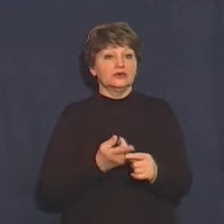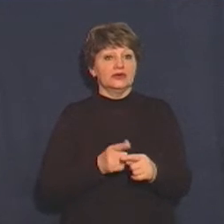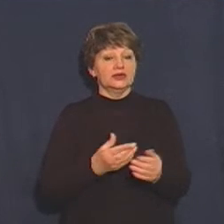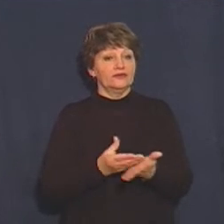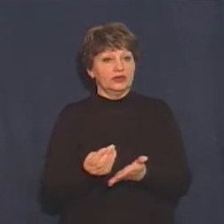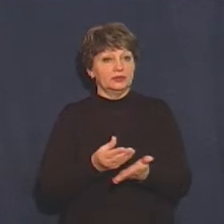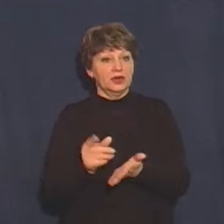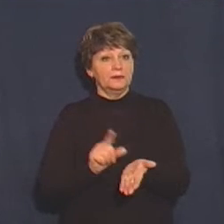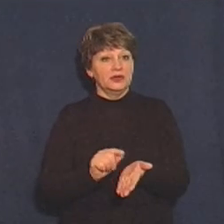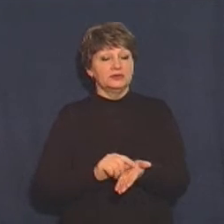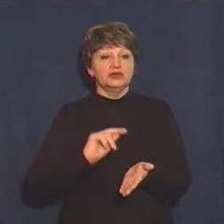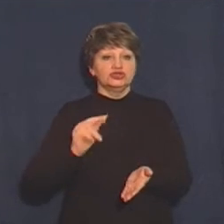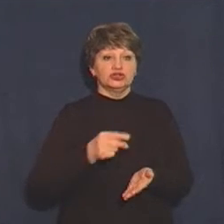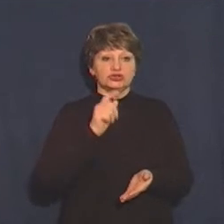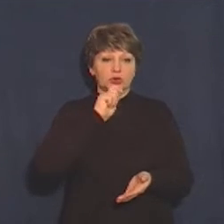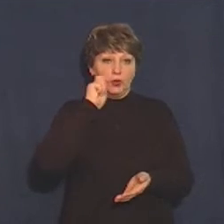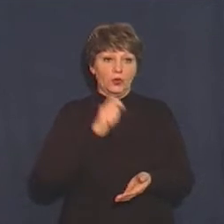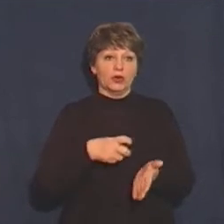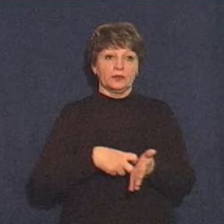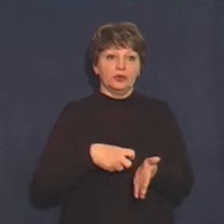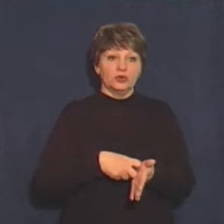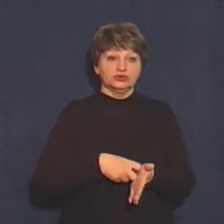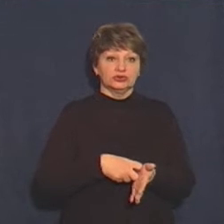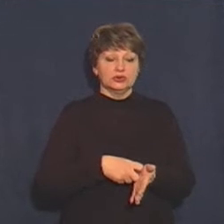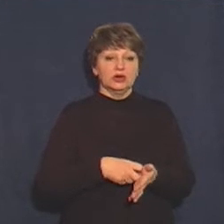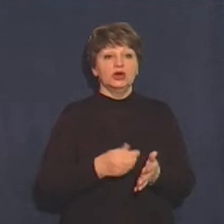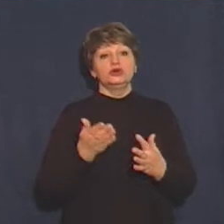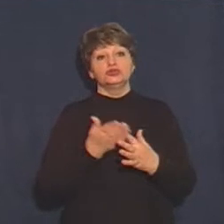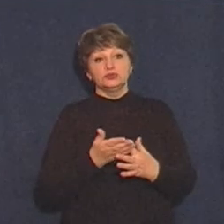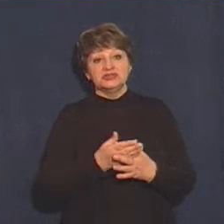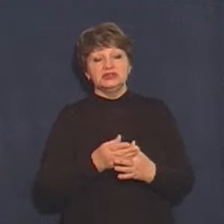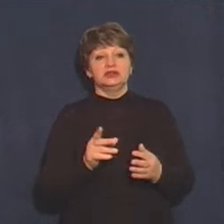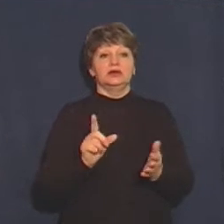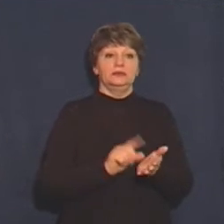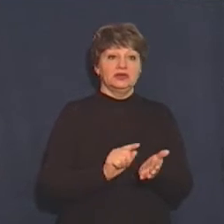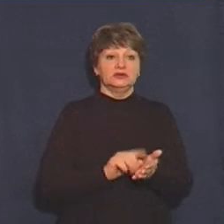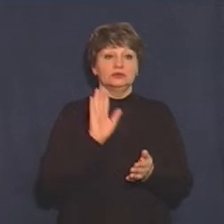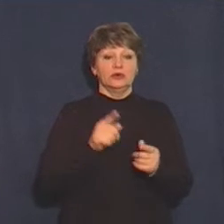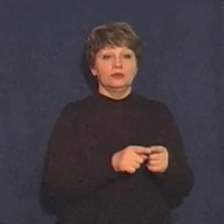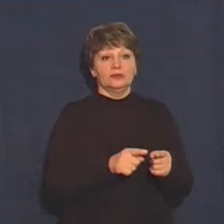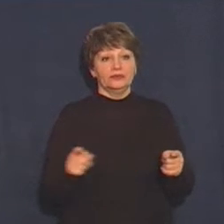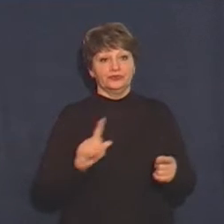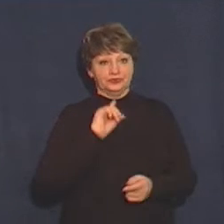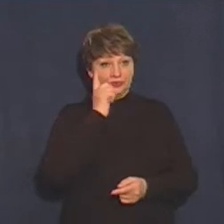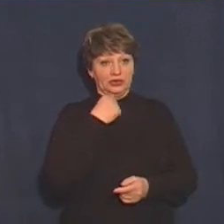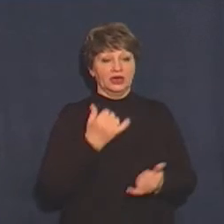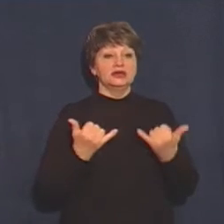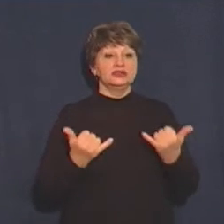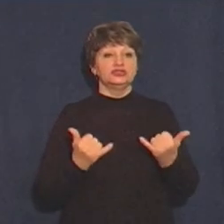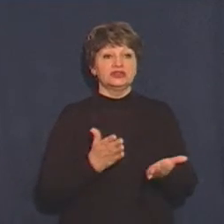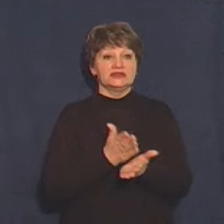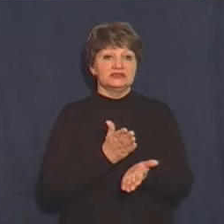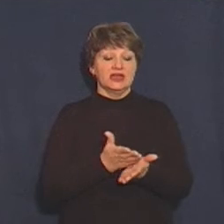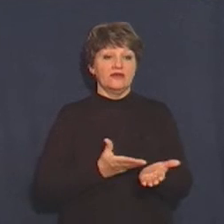пенсії через Укрпошту, доставка. Доставка із субсидій буде проводитись на протязі року. Зараз виплата